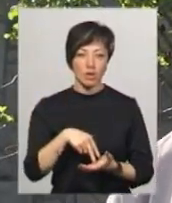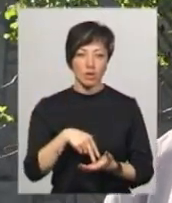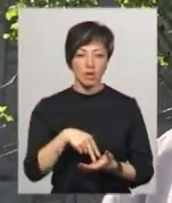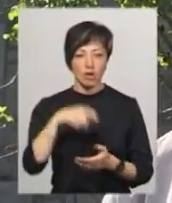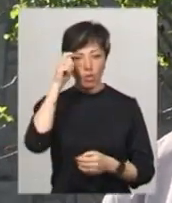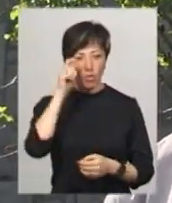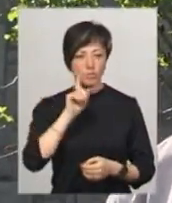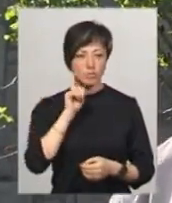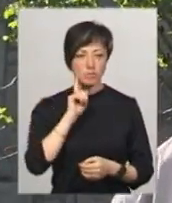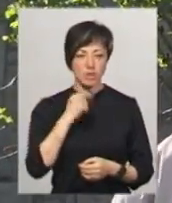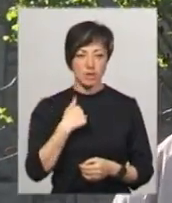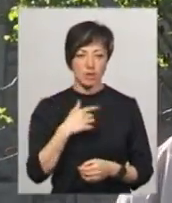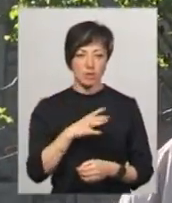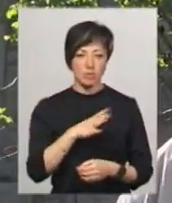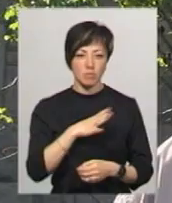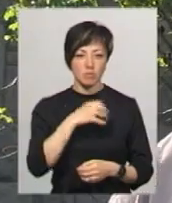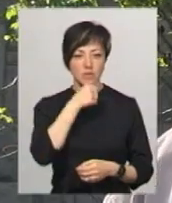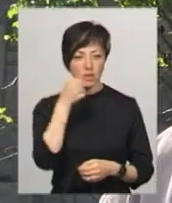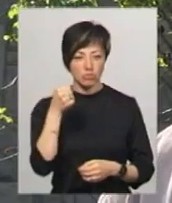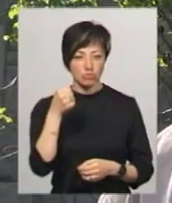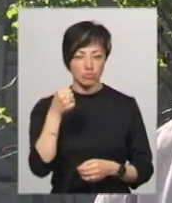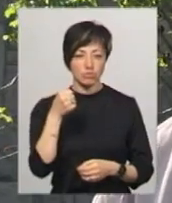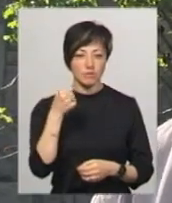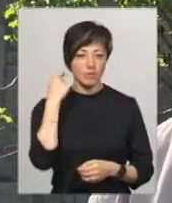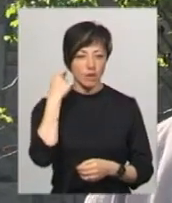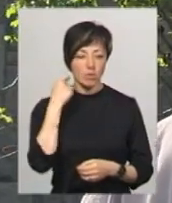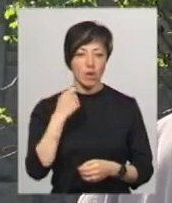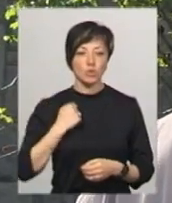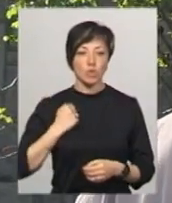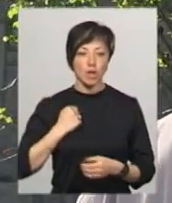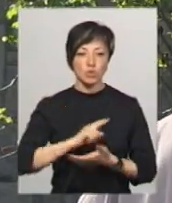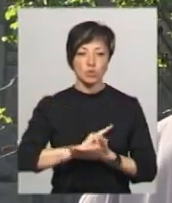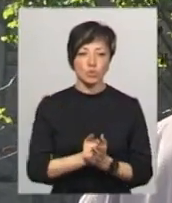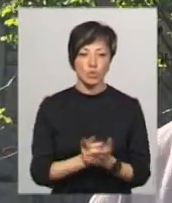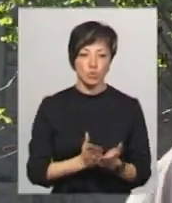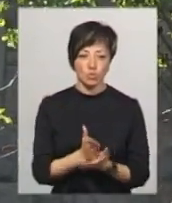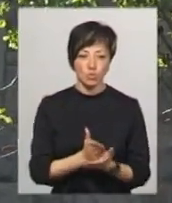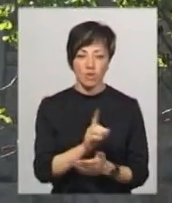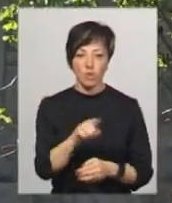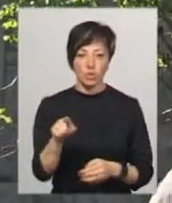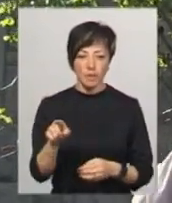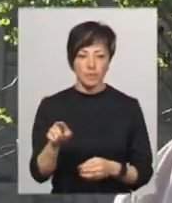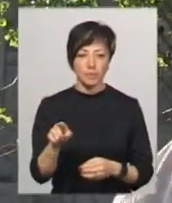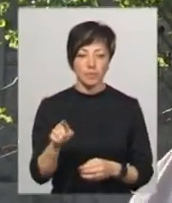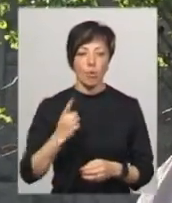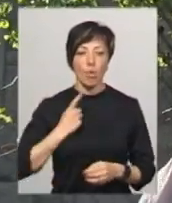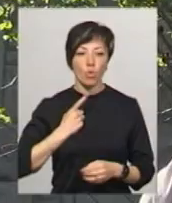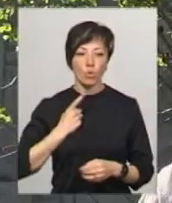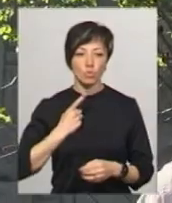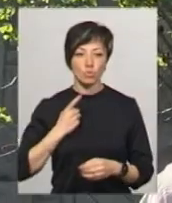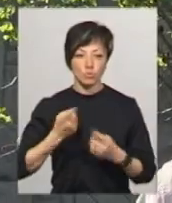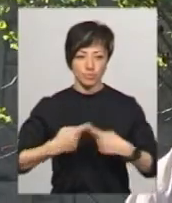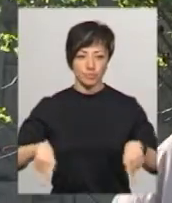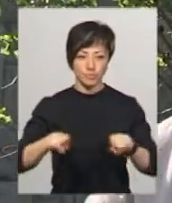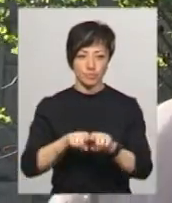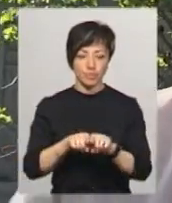хлопчиками, бо я більш старший був, солдати строкової служби. Вони несли охорону там